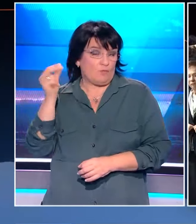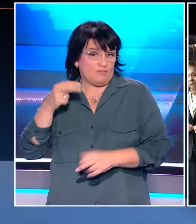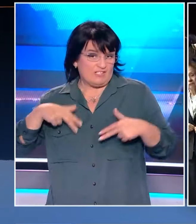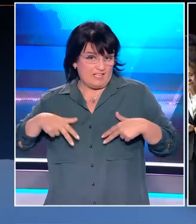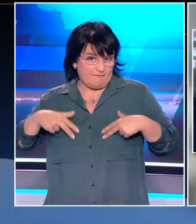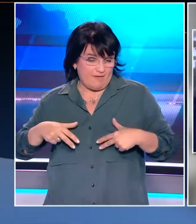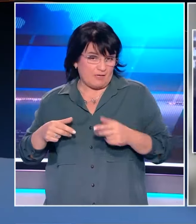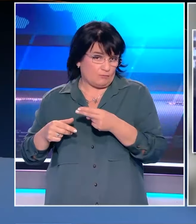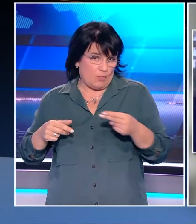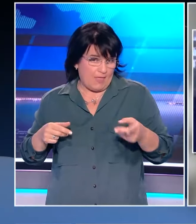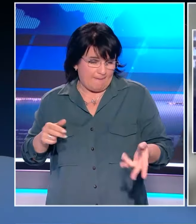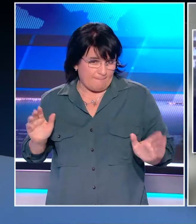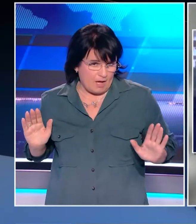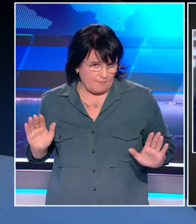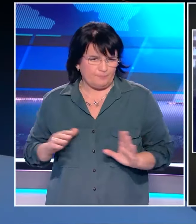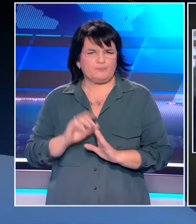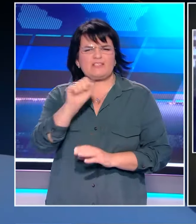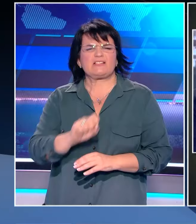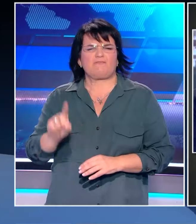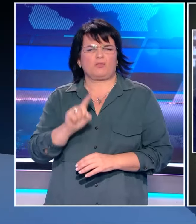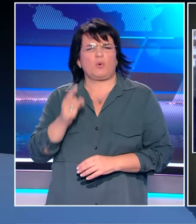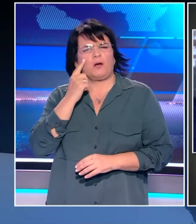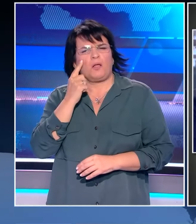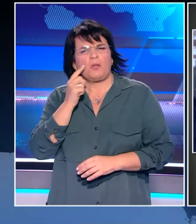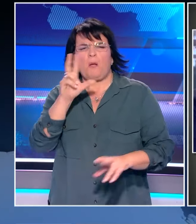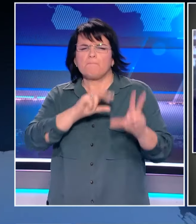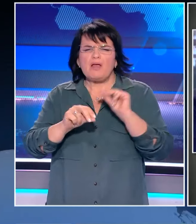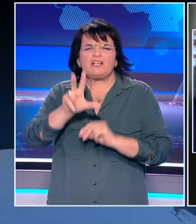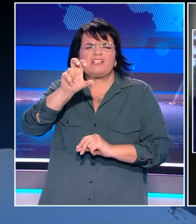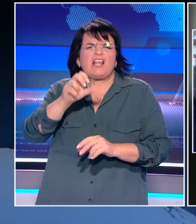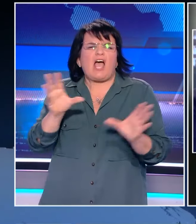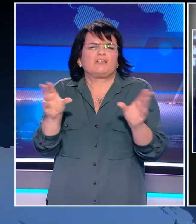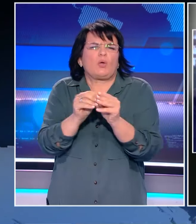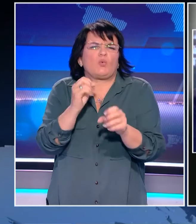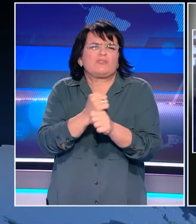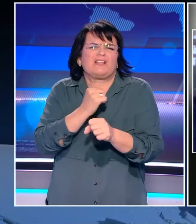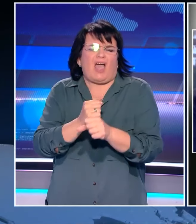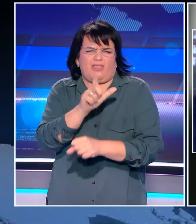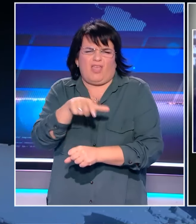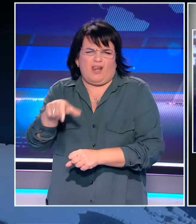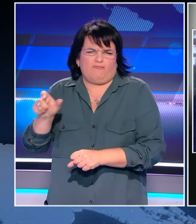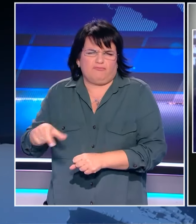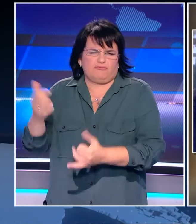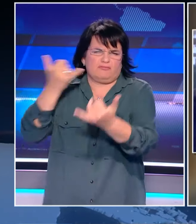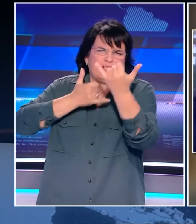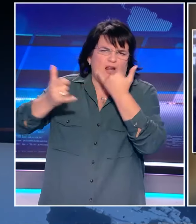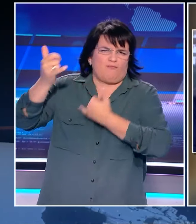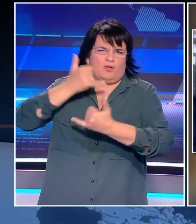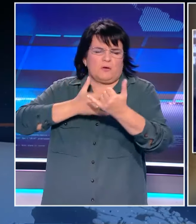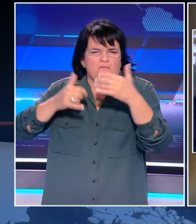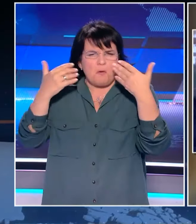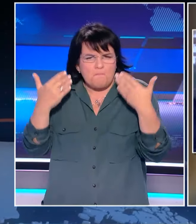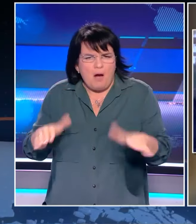βουλευτών στην κυβέρνηση. Μέσα στο Σαββατοκύριο, αν δει μου, έχω μιλήσει τουλάχιστον με 30 συναδέρφους που με πήραν τηλέφωνο.